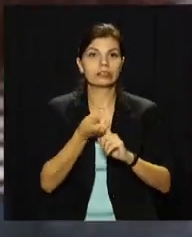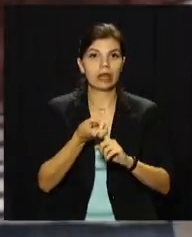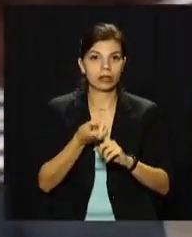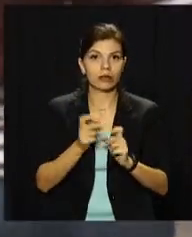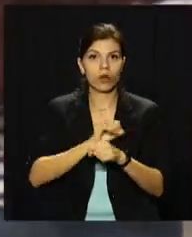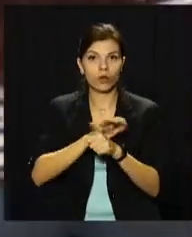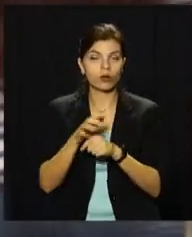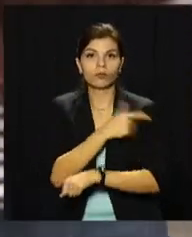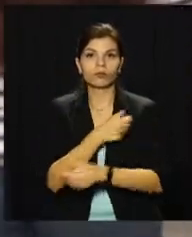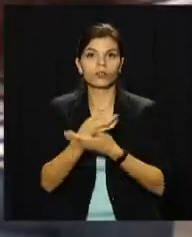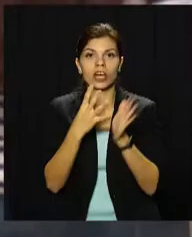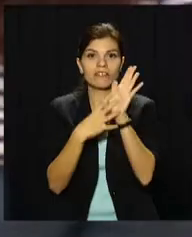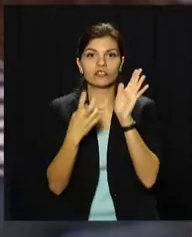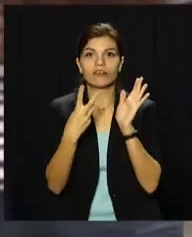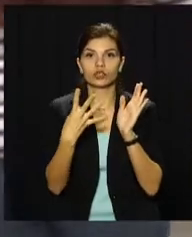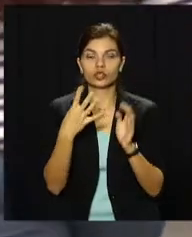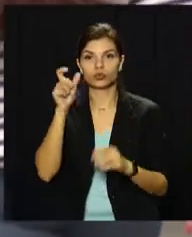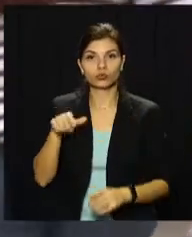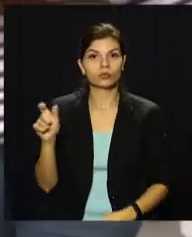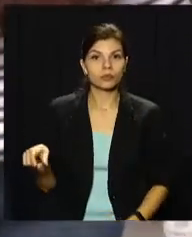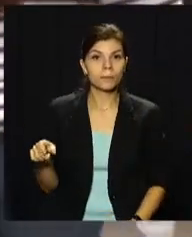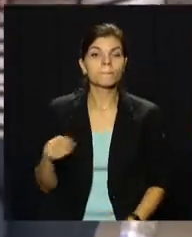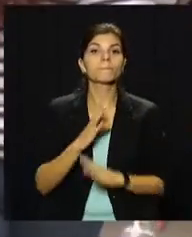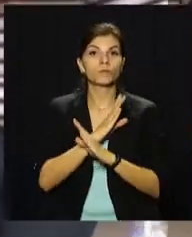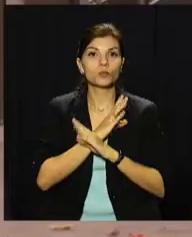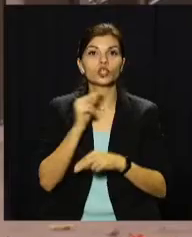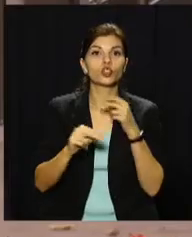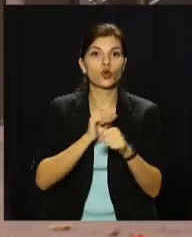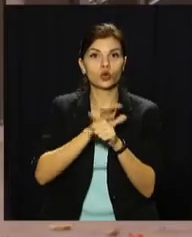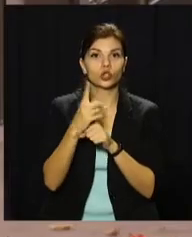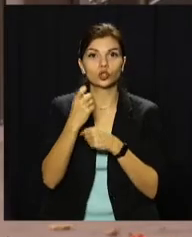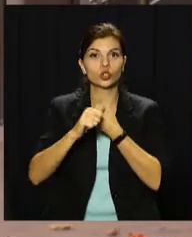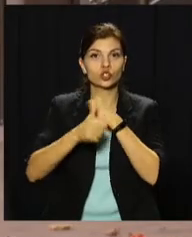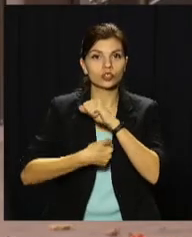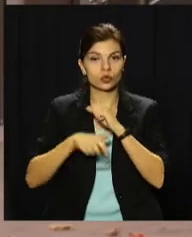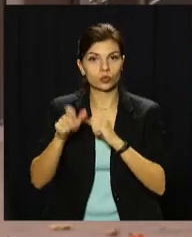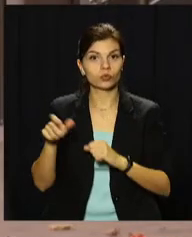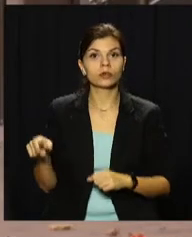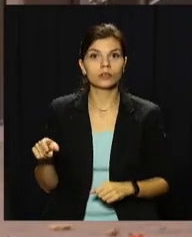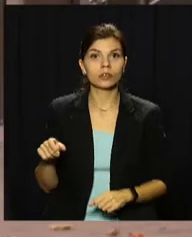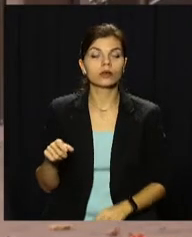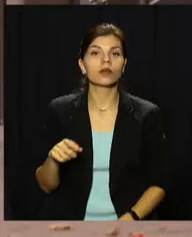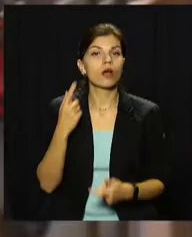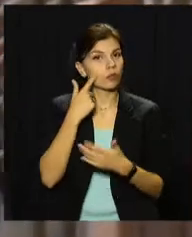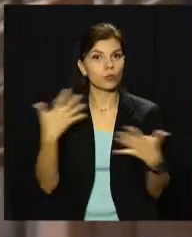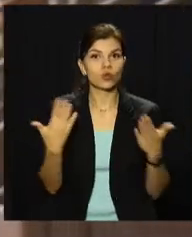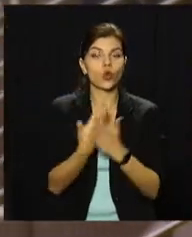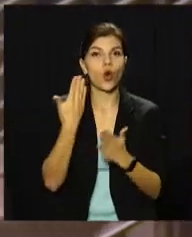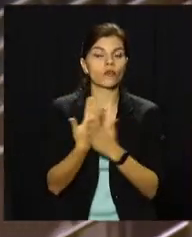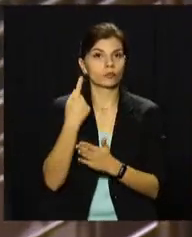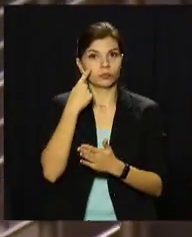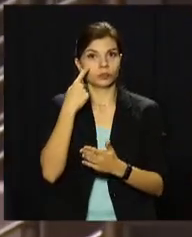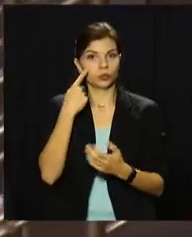Ушпиталили 924 особи. Померли через ковід 116 пацієнтів. Найбільше нових випадків